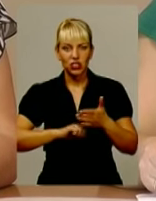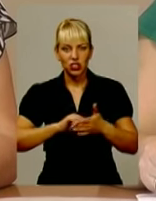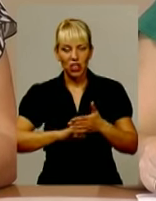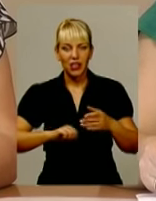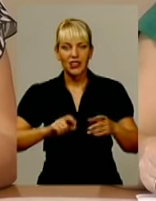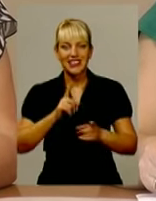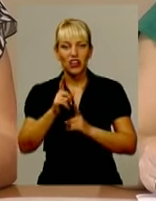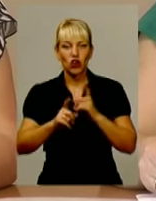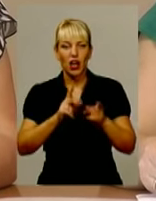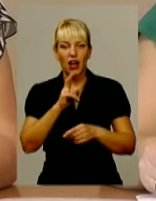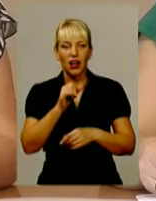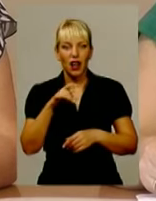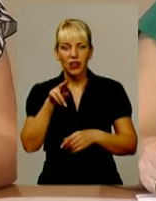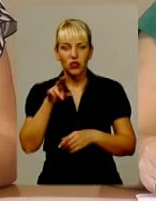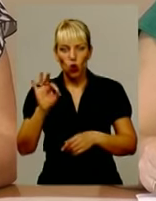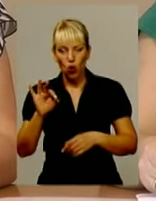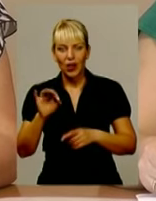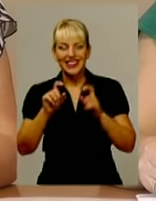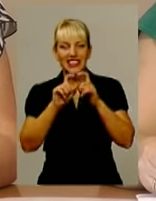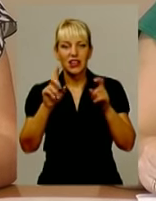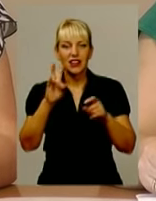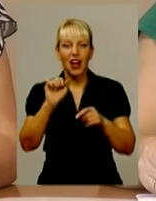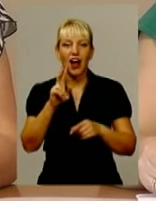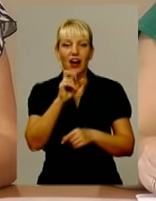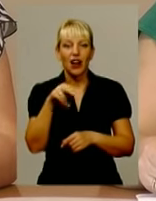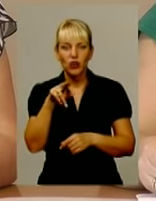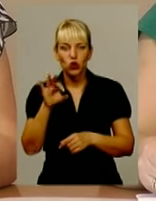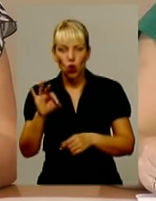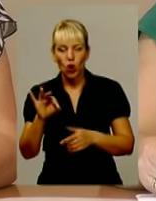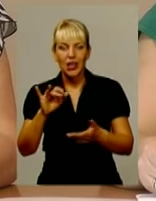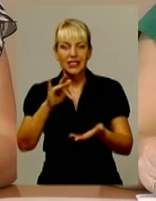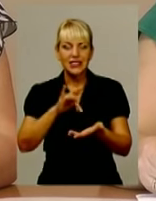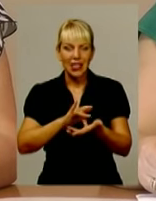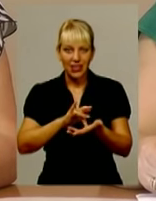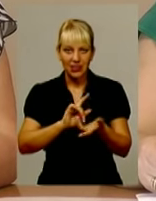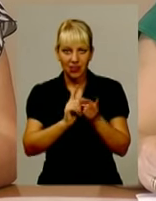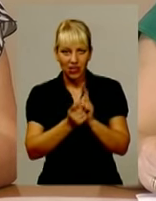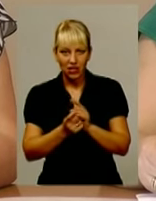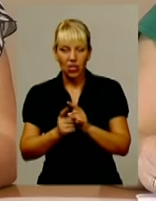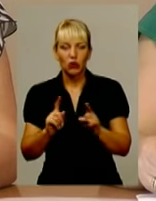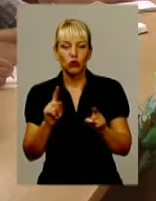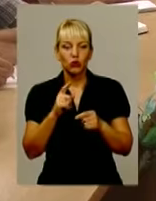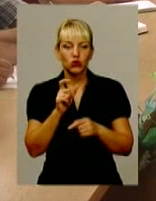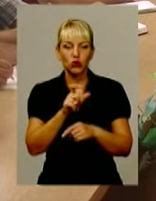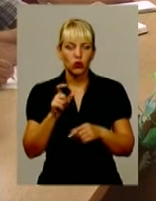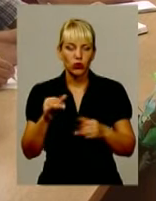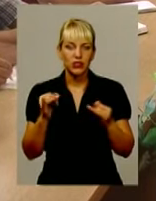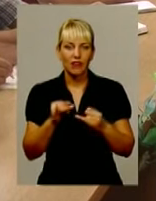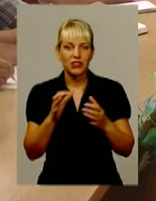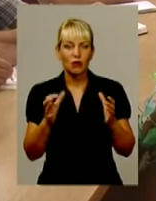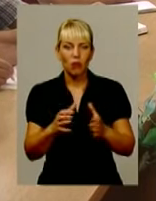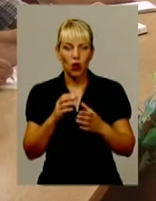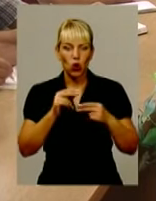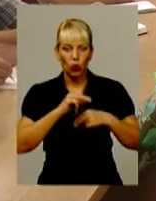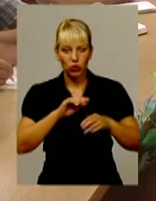кардіо-диспансеру на кардіоцентр, оскільки наймані працівники зацікавлені у збереженні робочих місць. Саме через цю